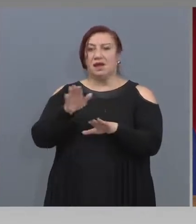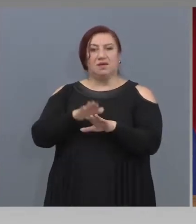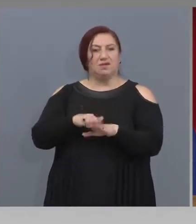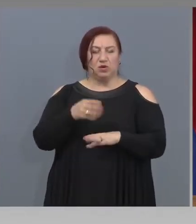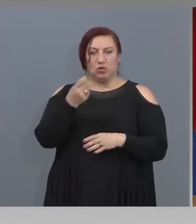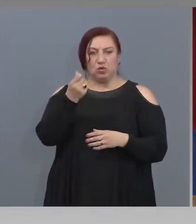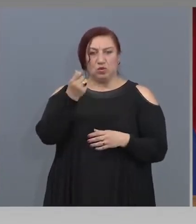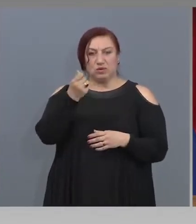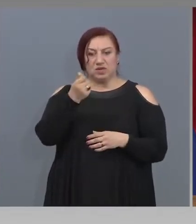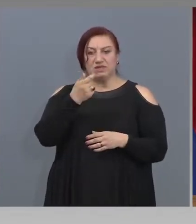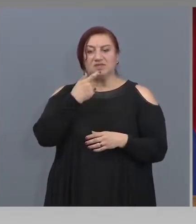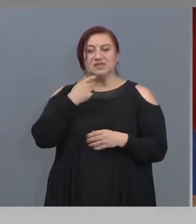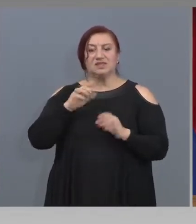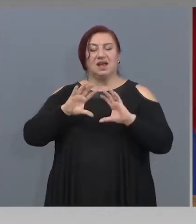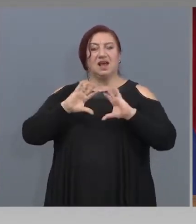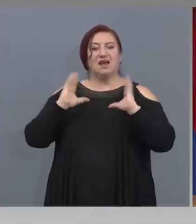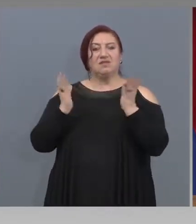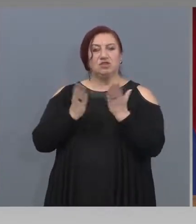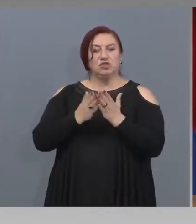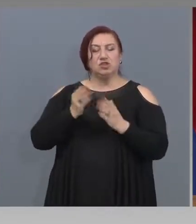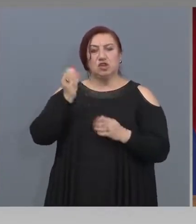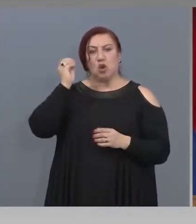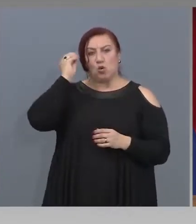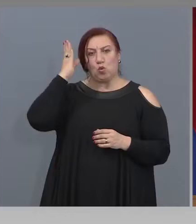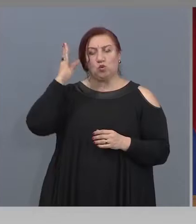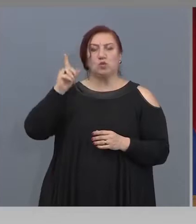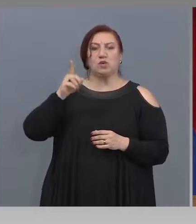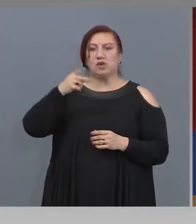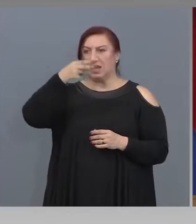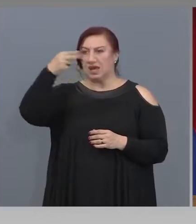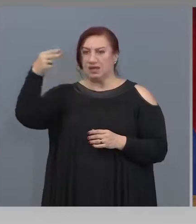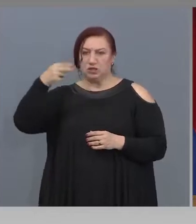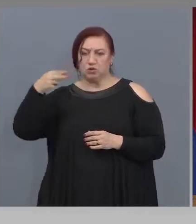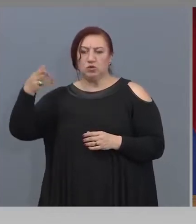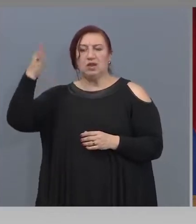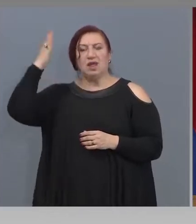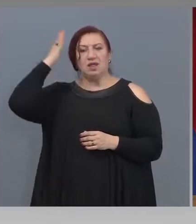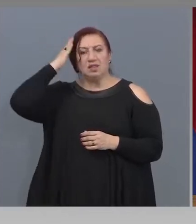всички културни институти, държавни и регионални,